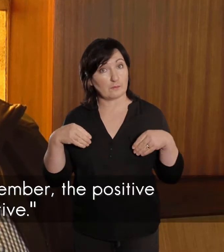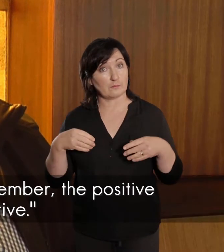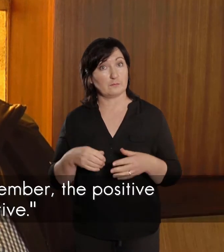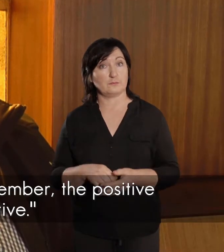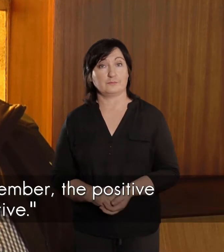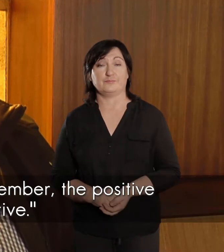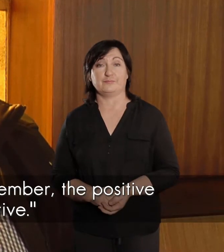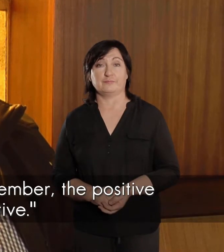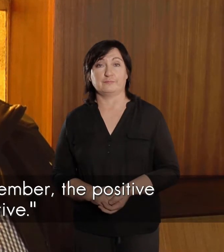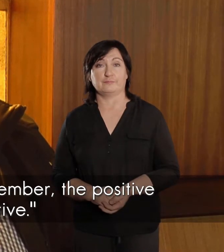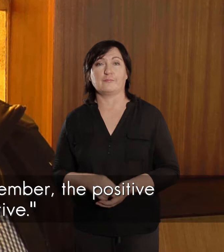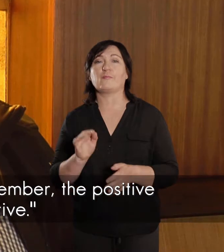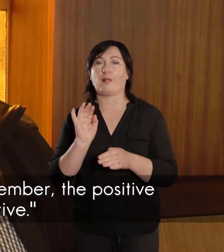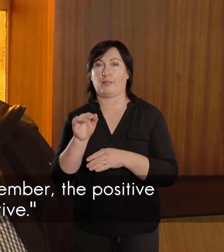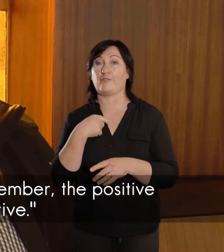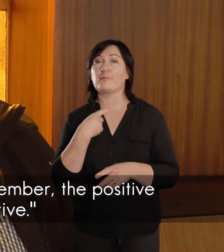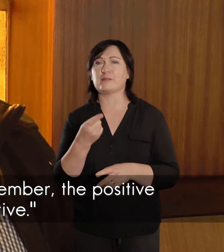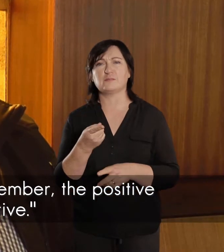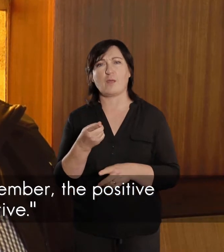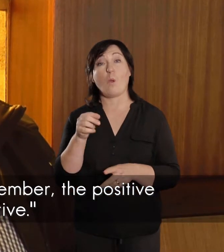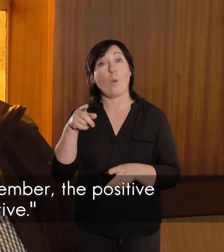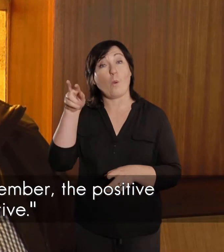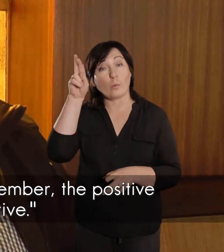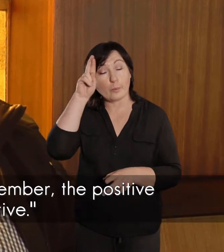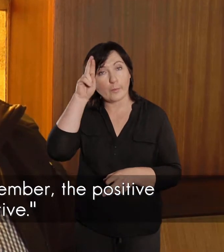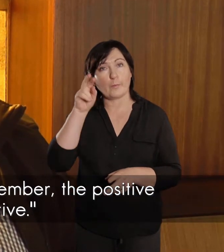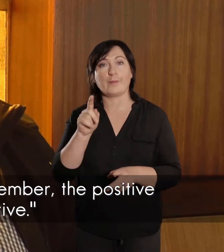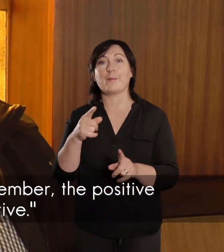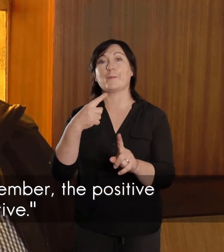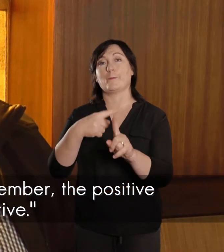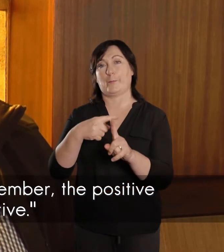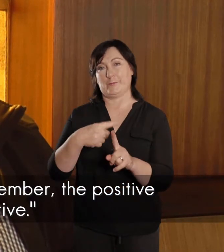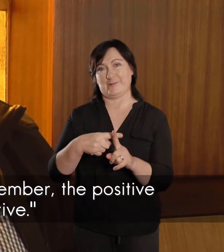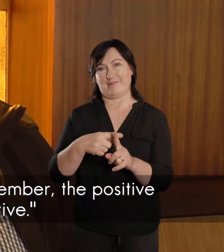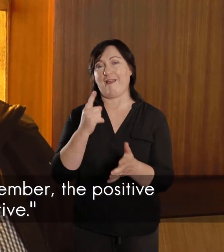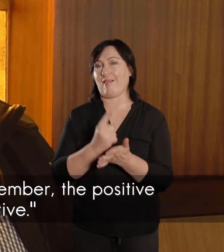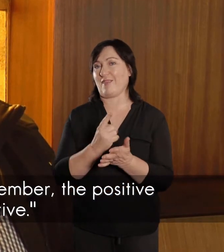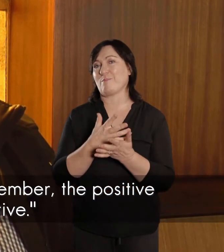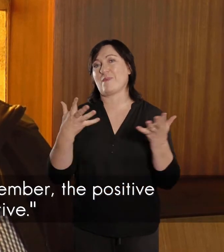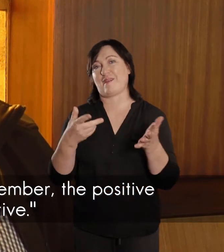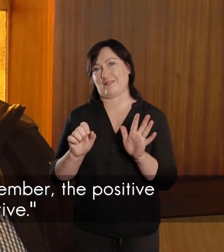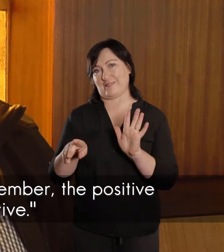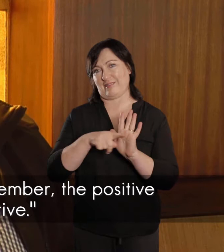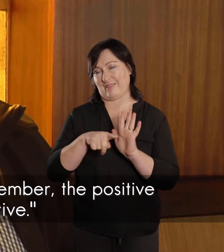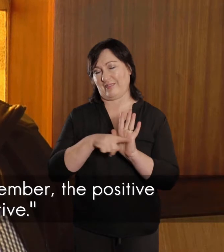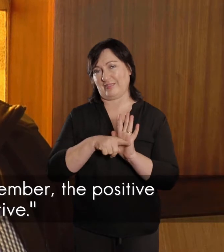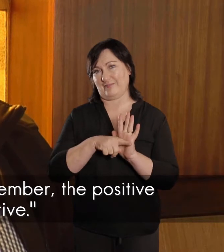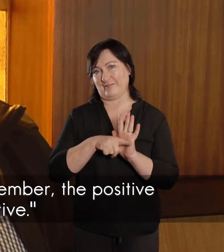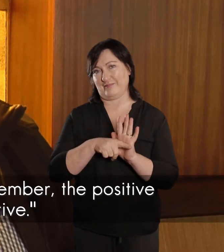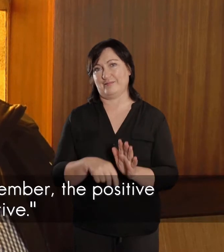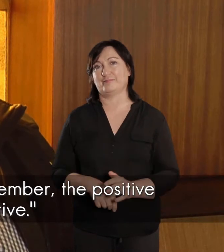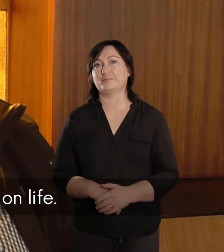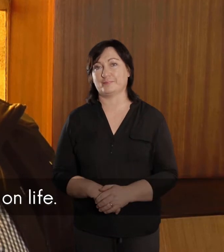en toe sê hy vir my achterna onthou net die positieve goed is baie meer as die negatieve goed